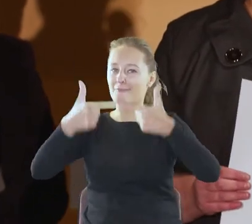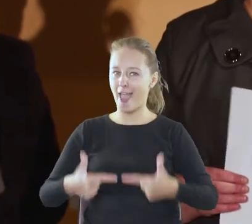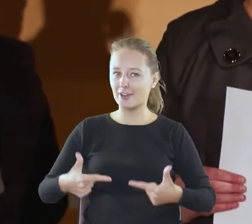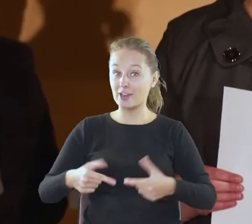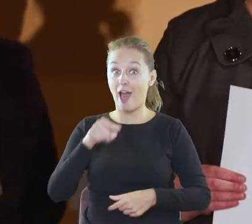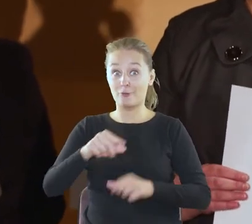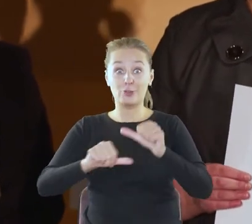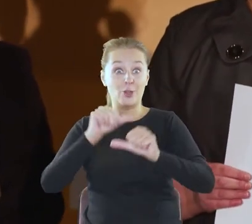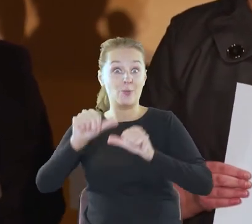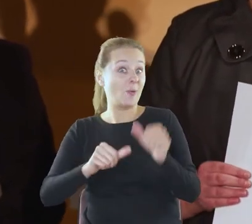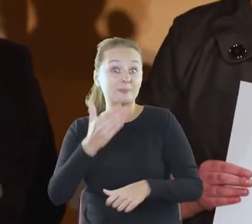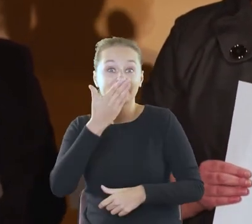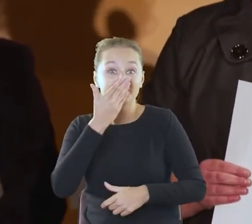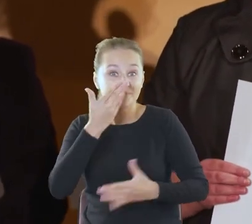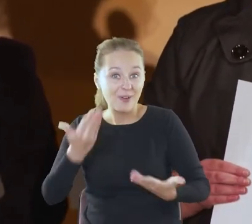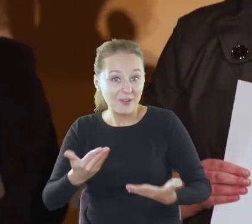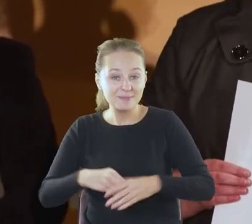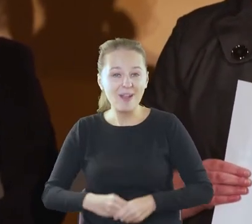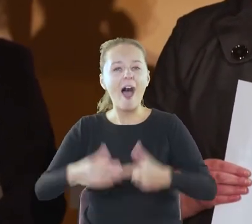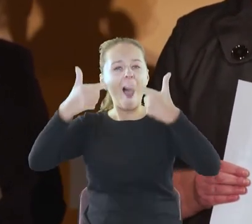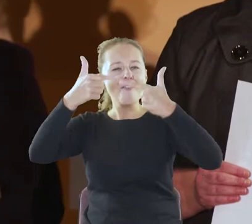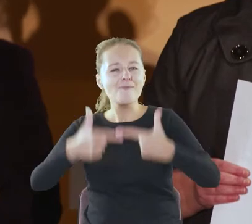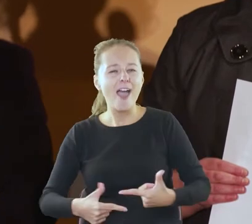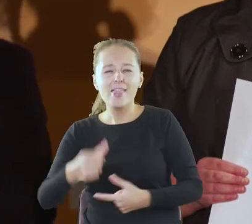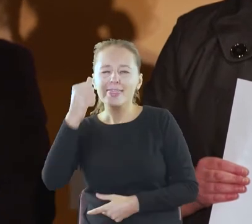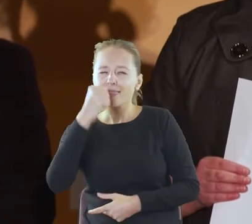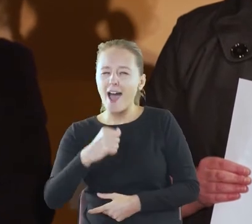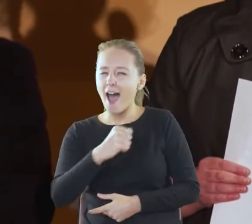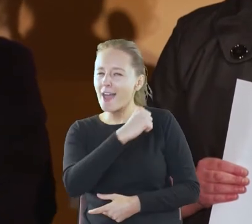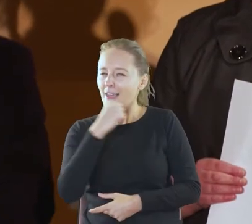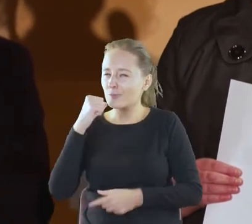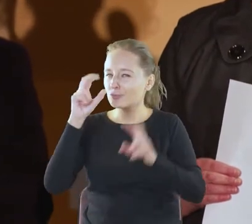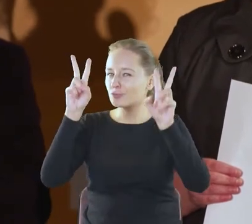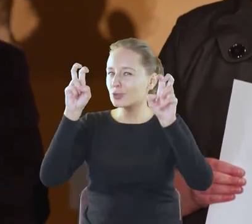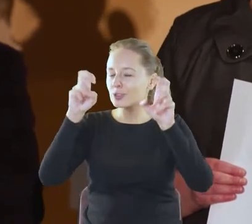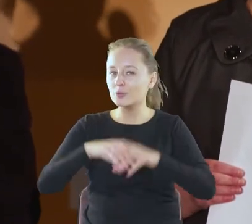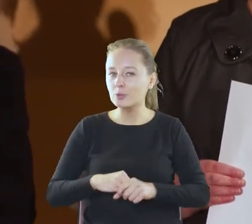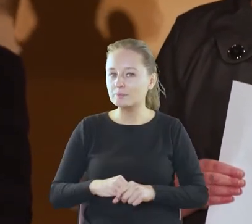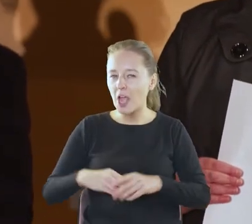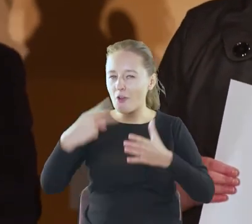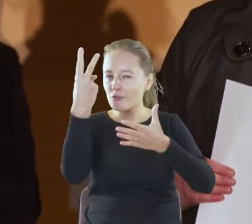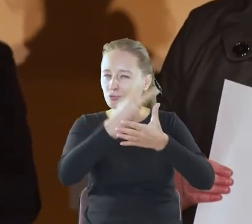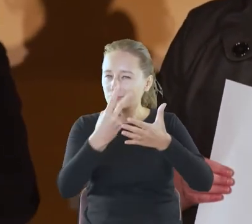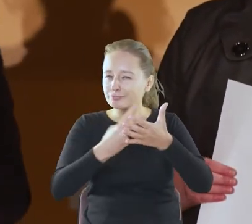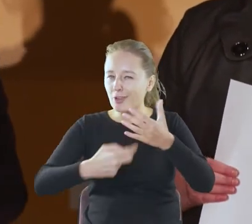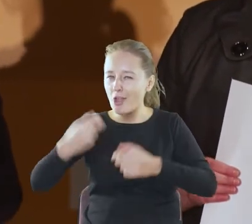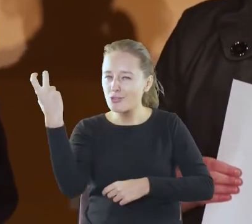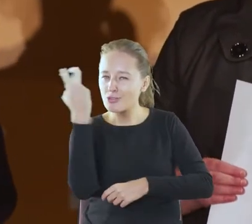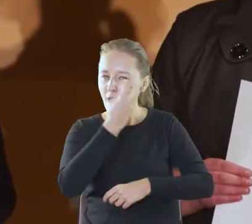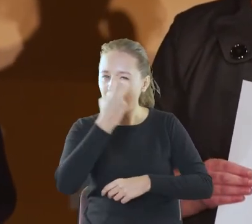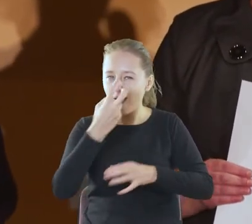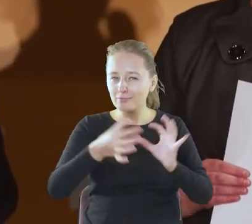jest to wiersz o tajemniczo brzmiącym tytule Wciąganie w